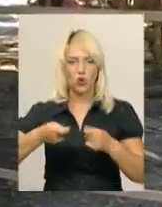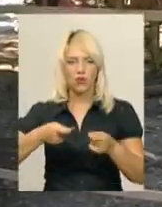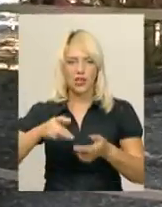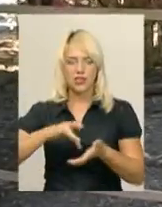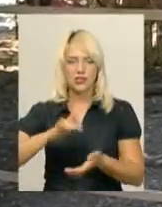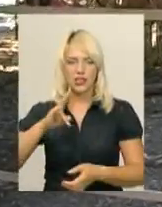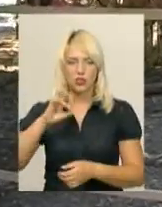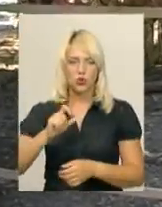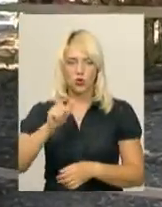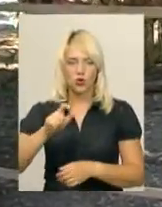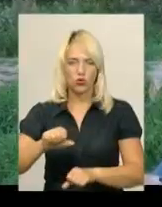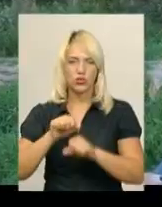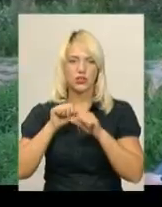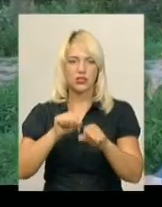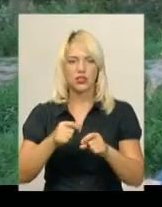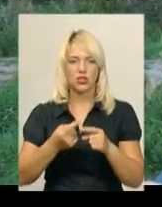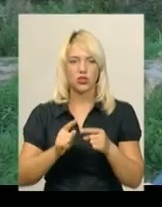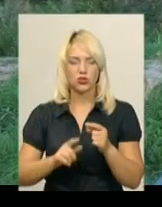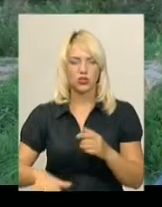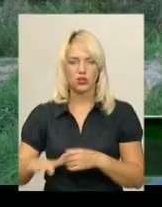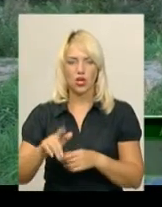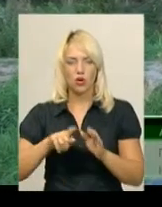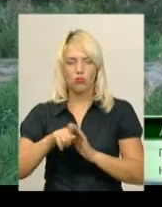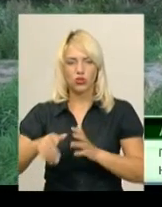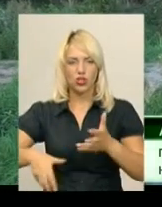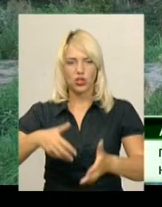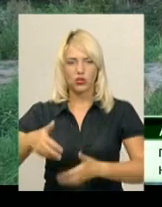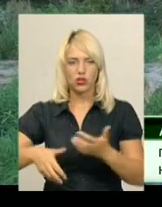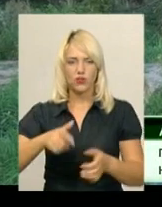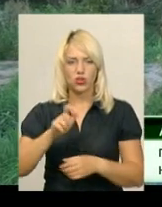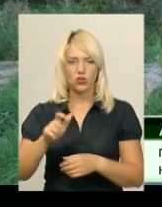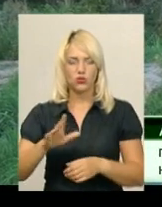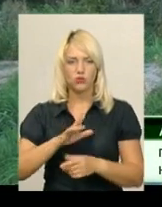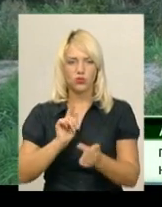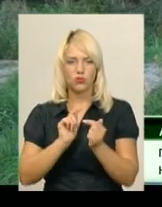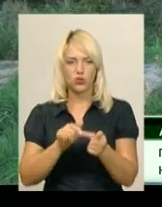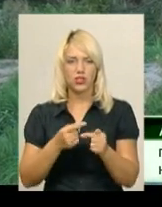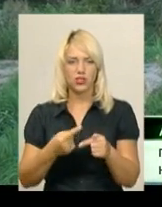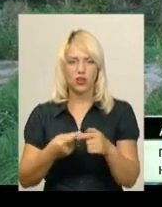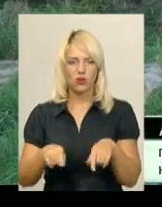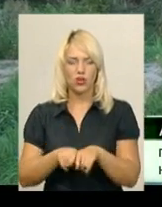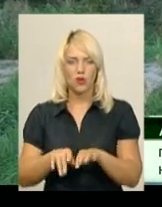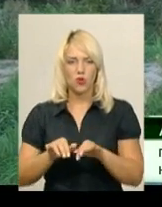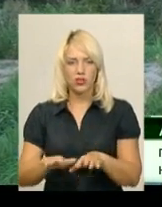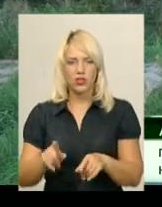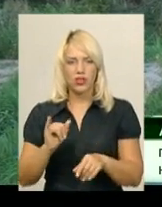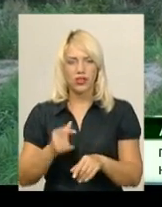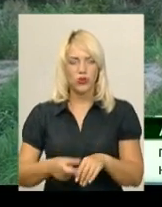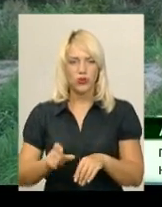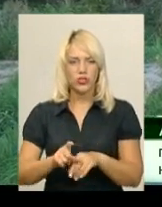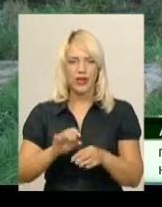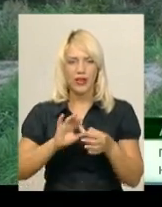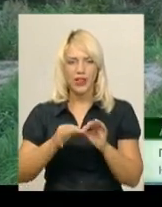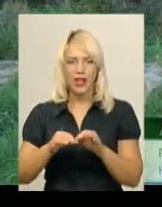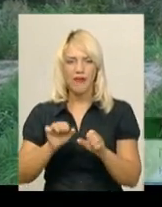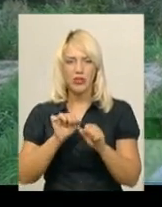мешканці цю територію відстояли. Почали рити котлован, місцеві жителі були проти цієї події. І дуже ретельно